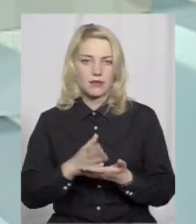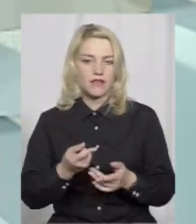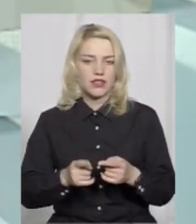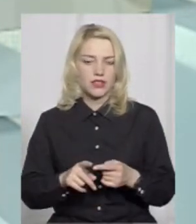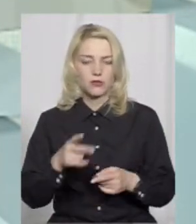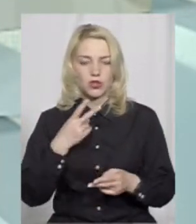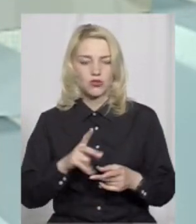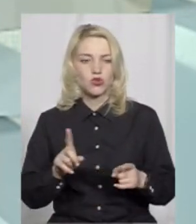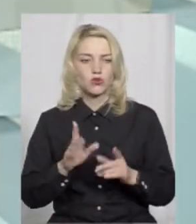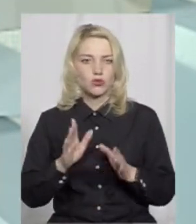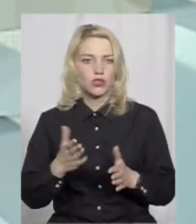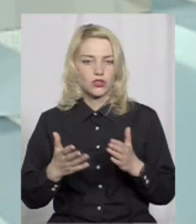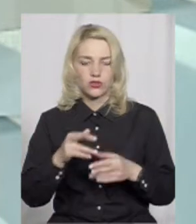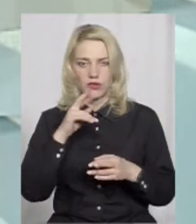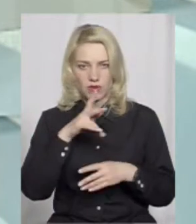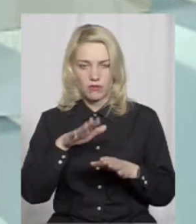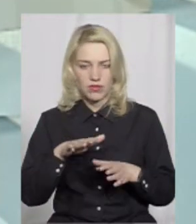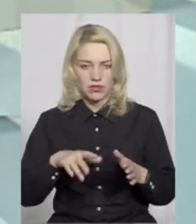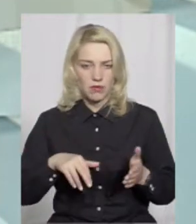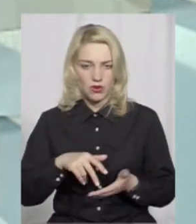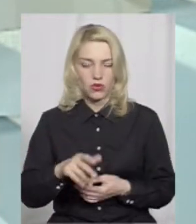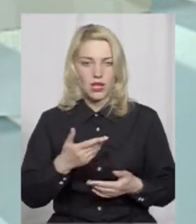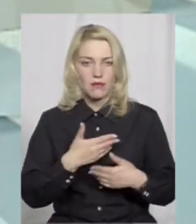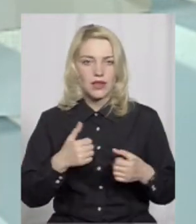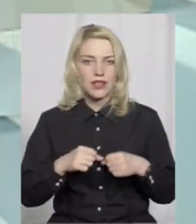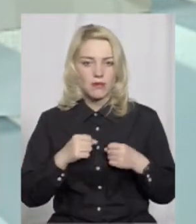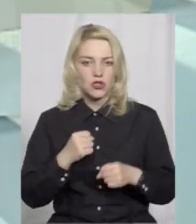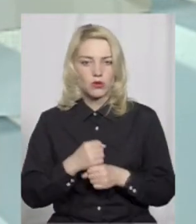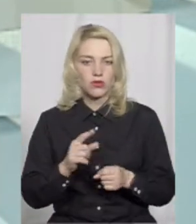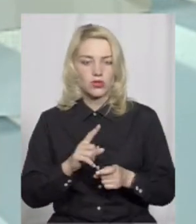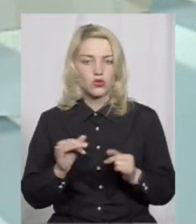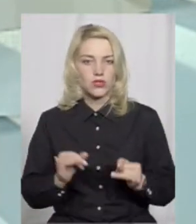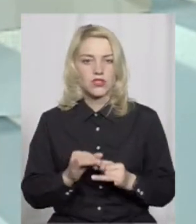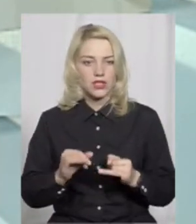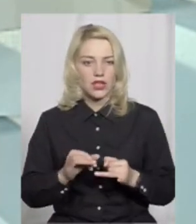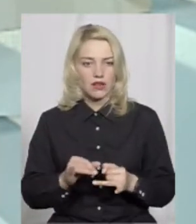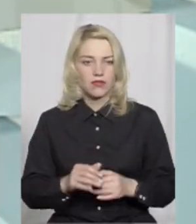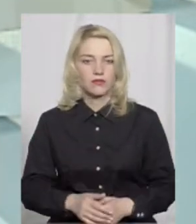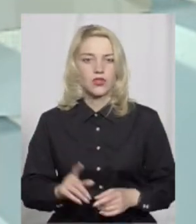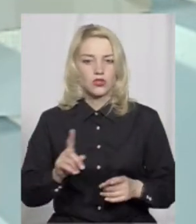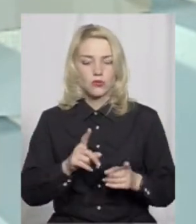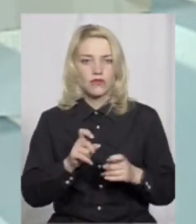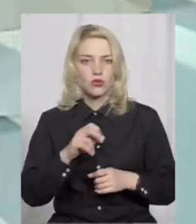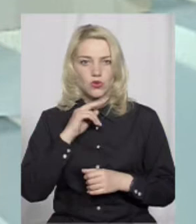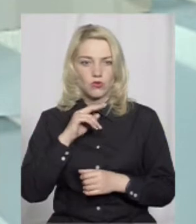якщо переходити не там, де потрібно. Ми намагаємося зробити щось цікаве, щоб привернути увагу.